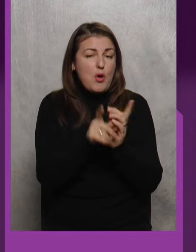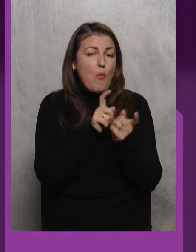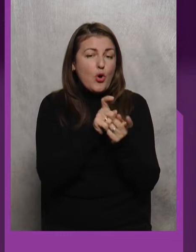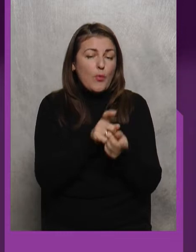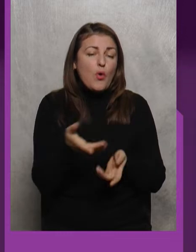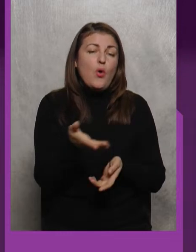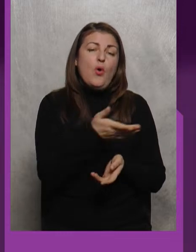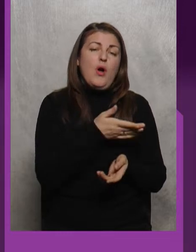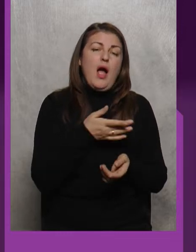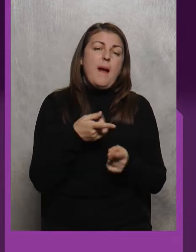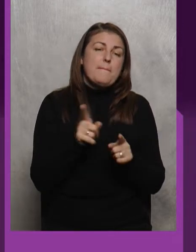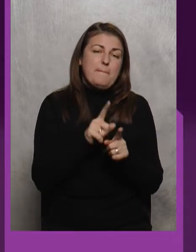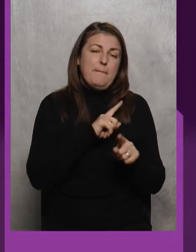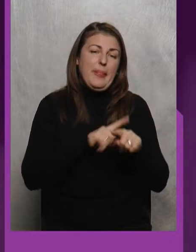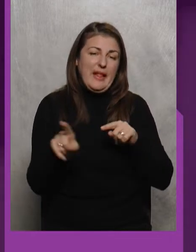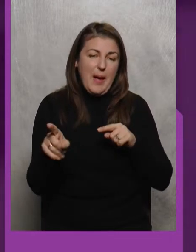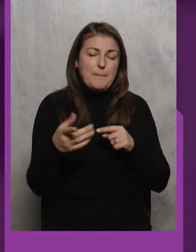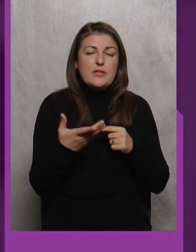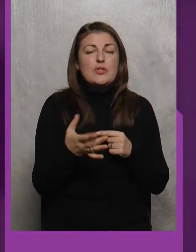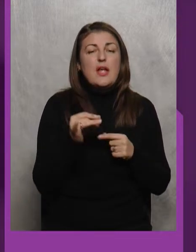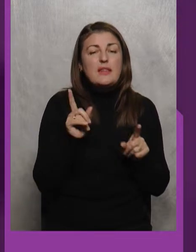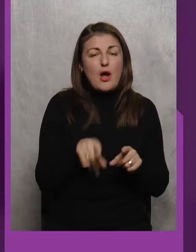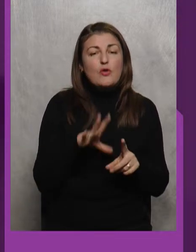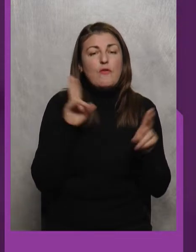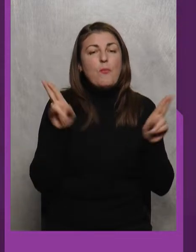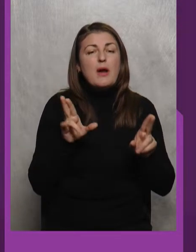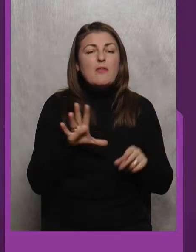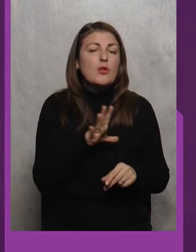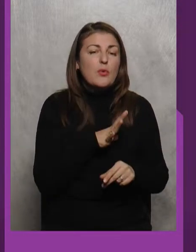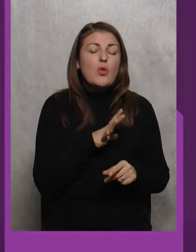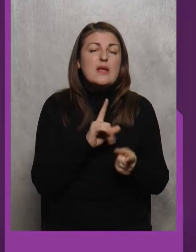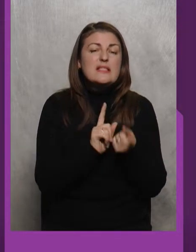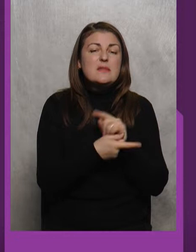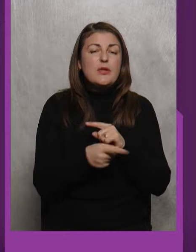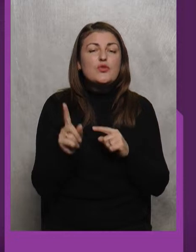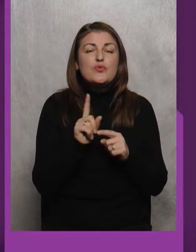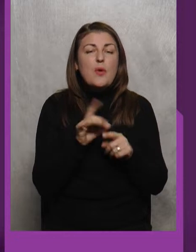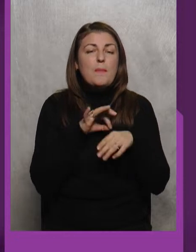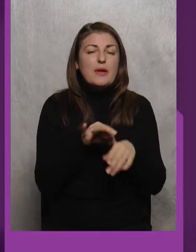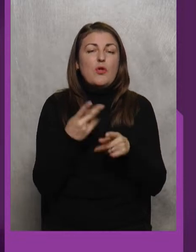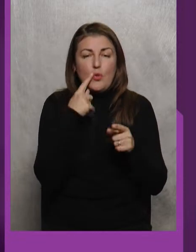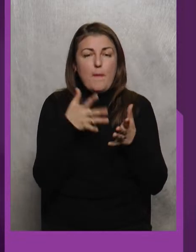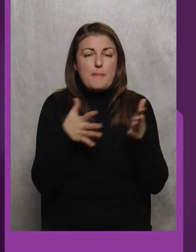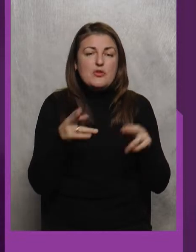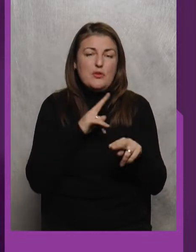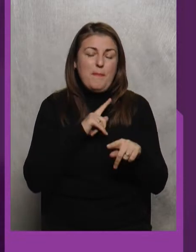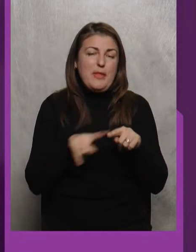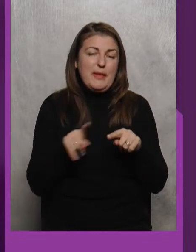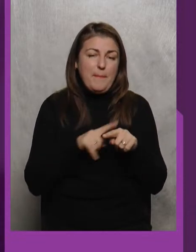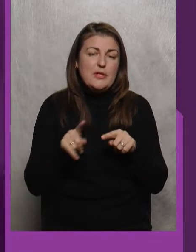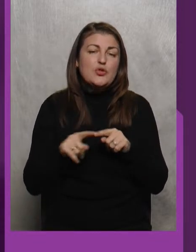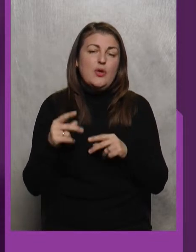Вона динамічна Також В правилах були Зміни Що привели до Більше Динамічної борьби